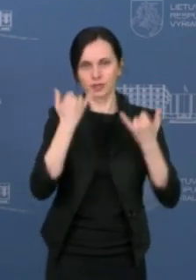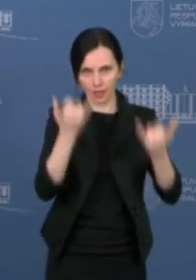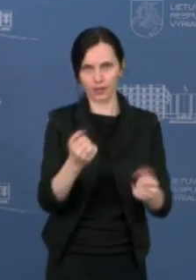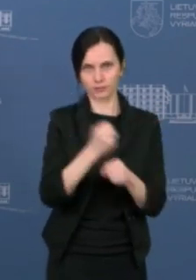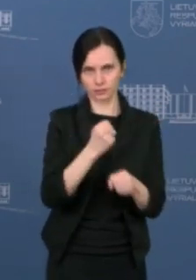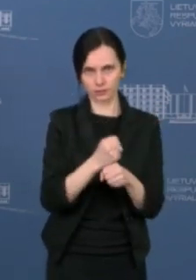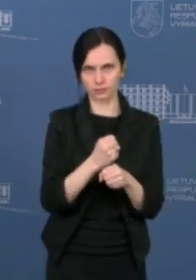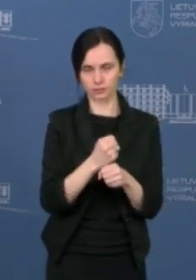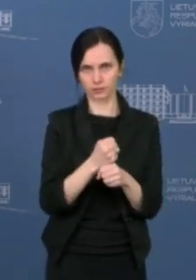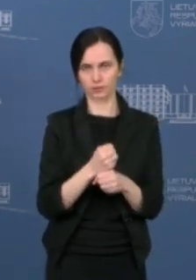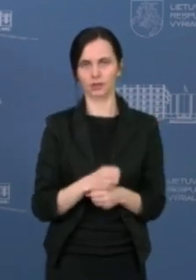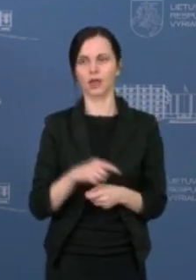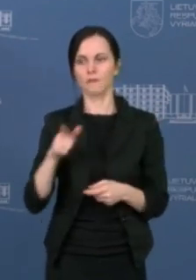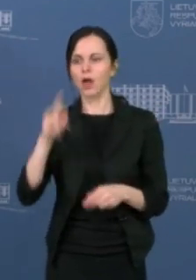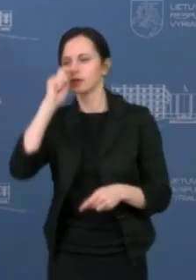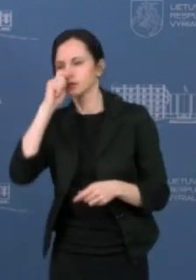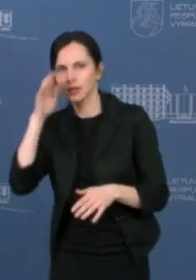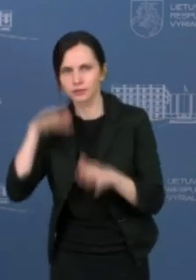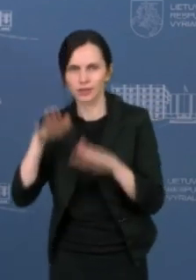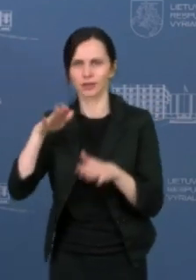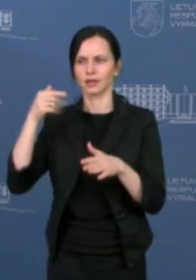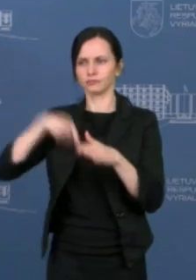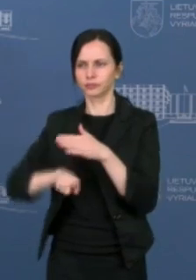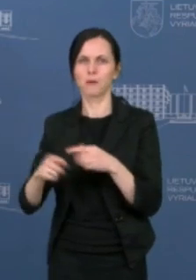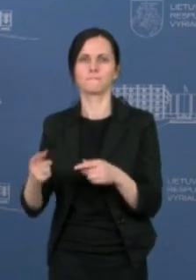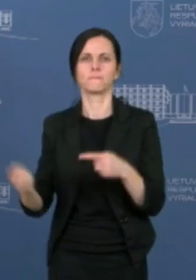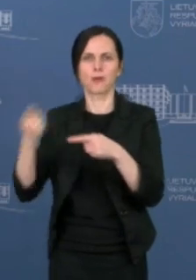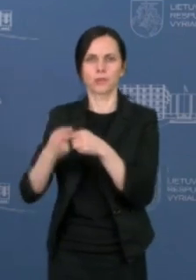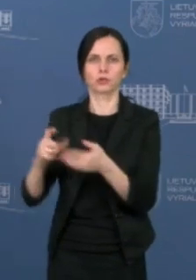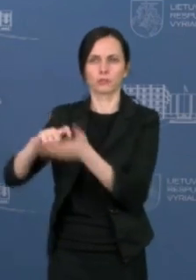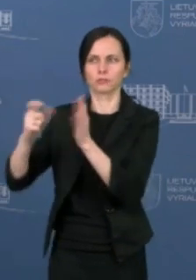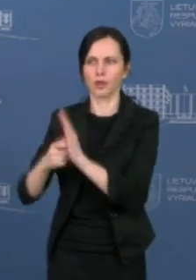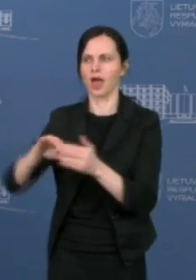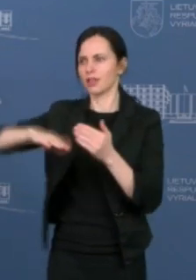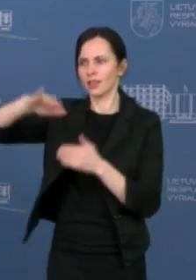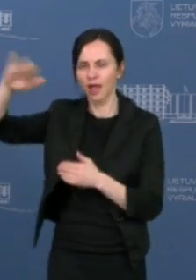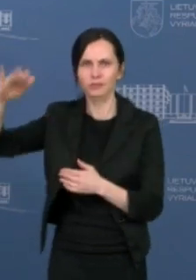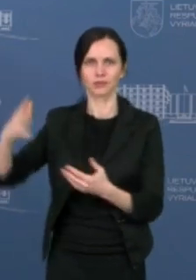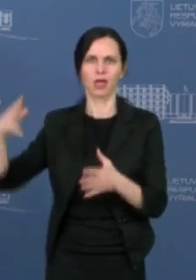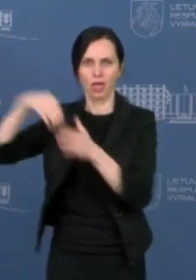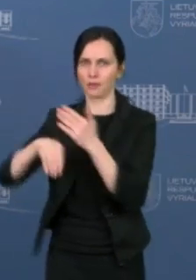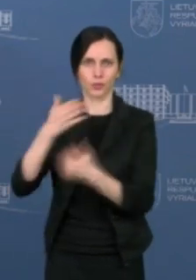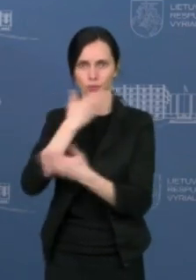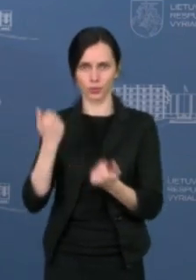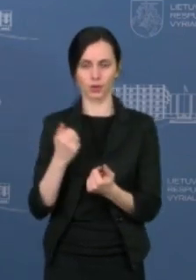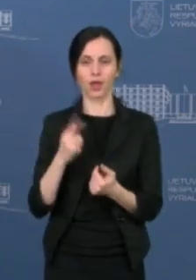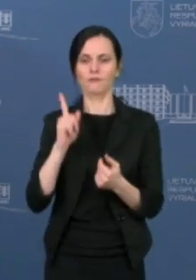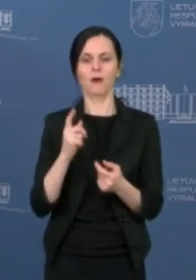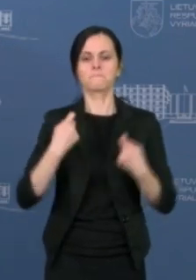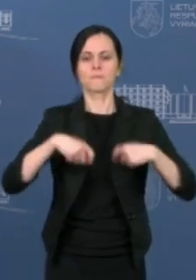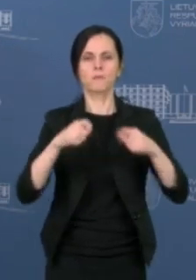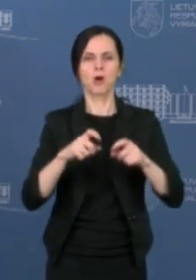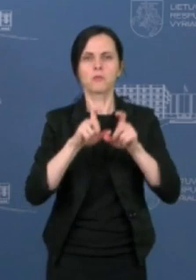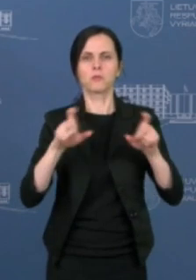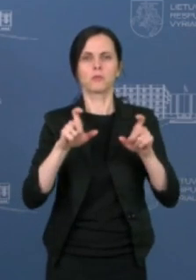neįėina sandėliai pagalbinės patalpos, laiptinės, dar kiti dalykai. Tai prekybinis plotas yra